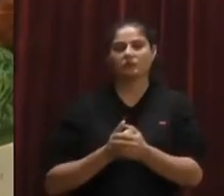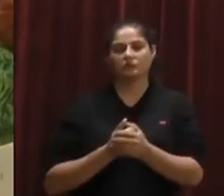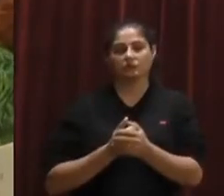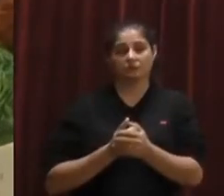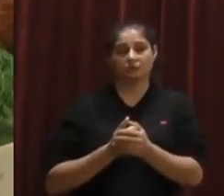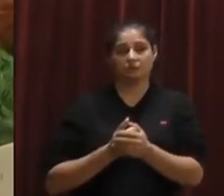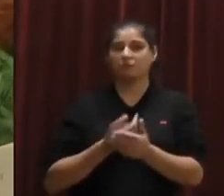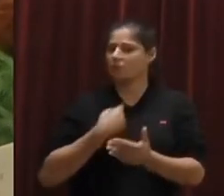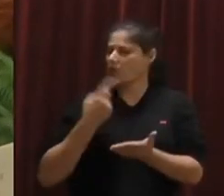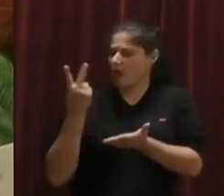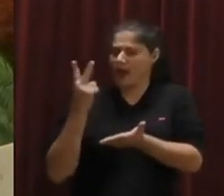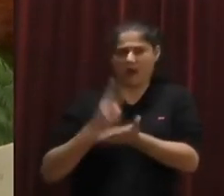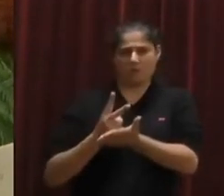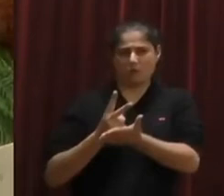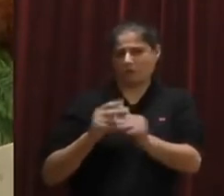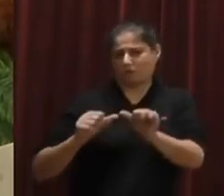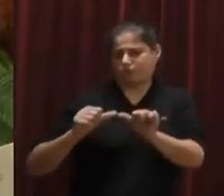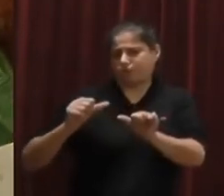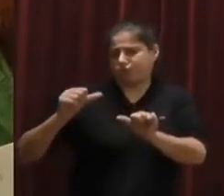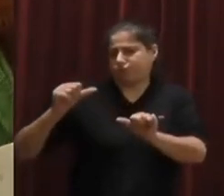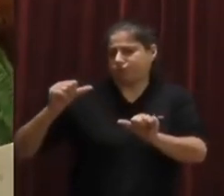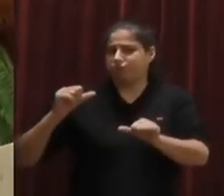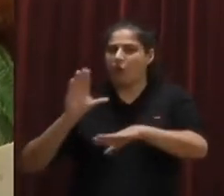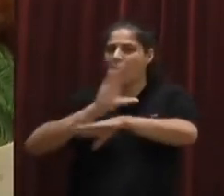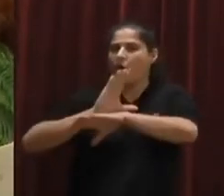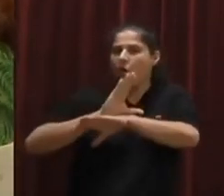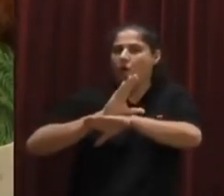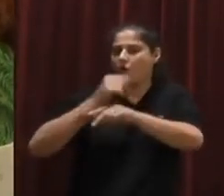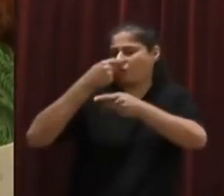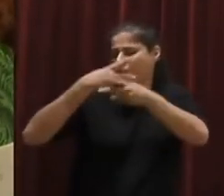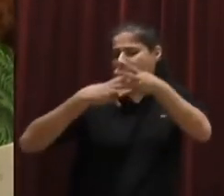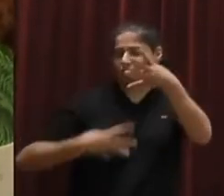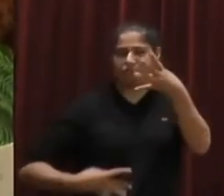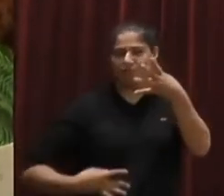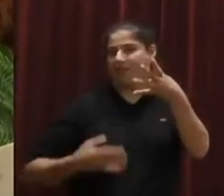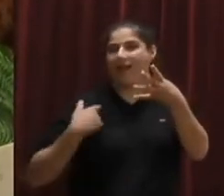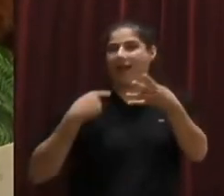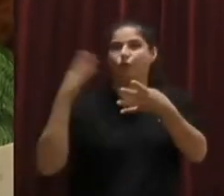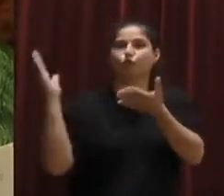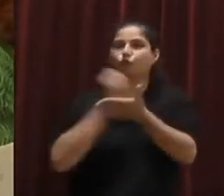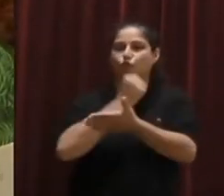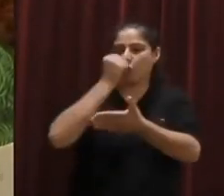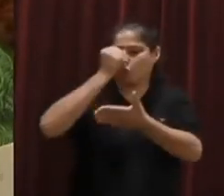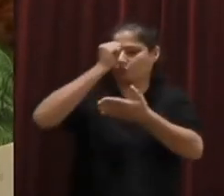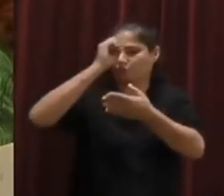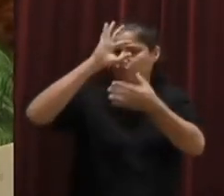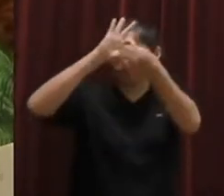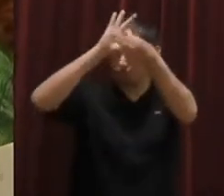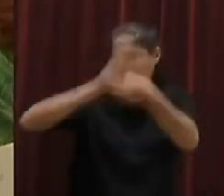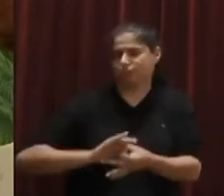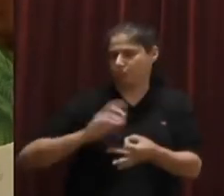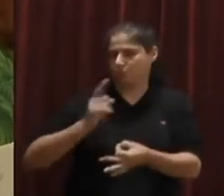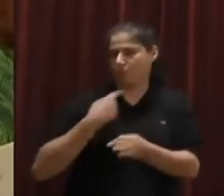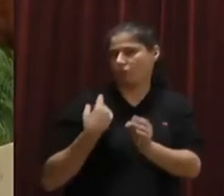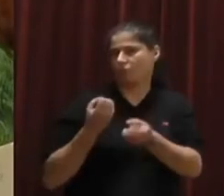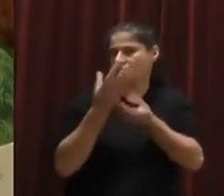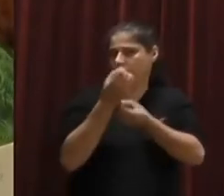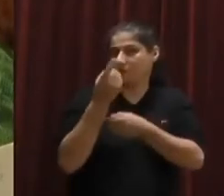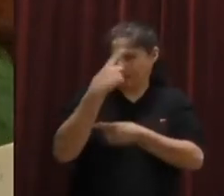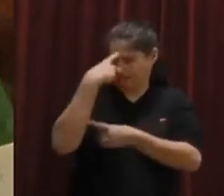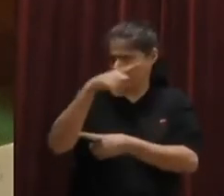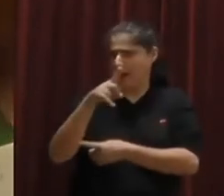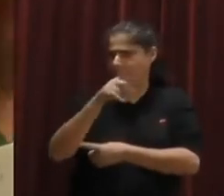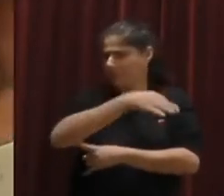Moltes gràcies. Ha complementat vostè amb altres accions que fem des de la conselleria. No vengo a fer esa relación de totes las acciones en matèria de habitatge que estamos impulsando.